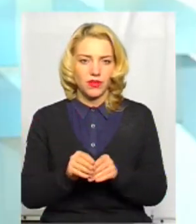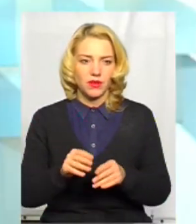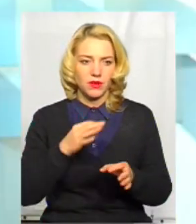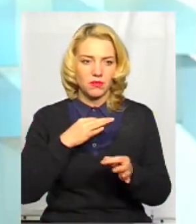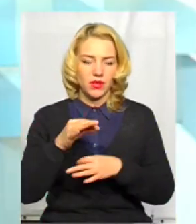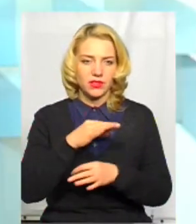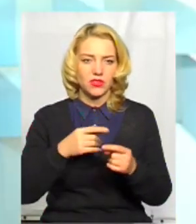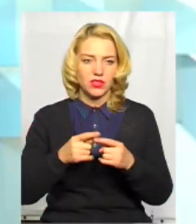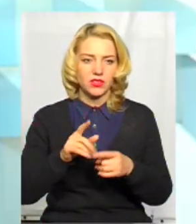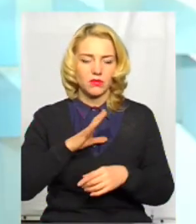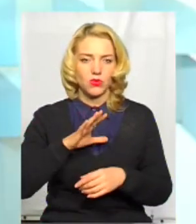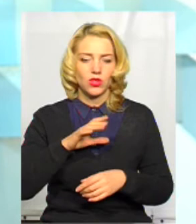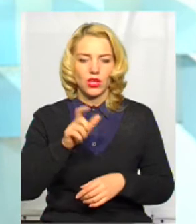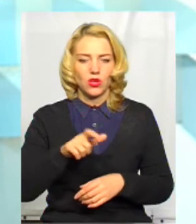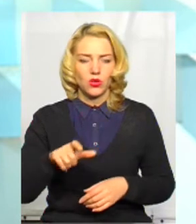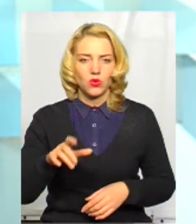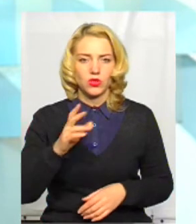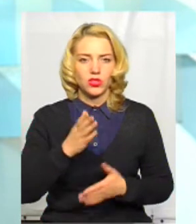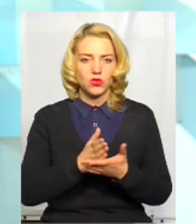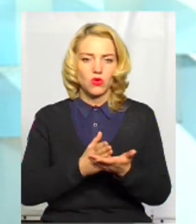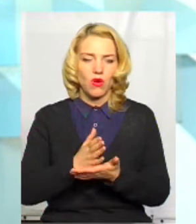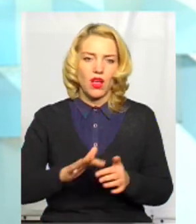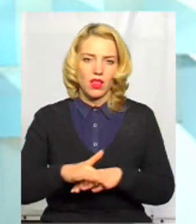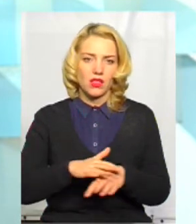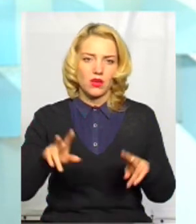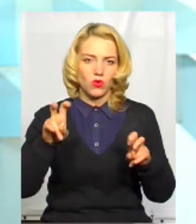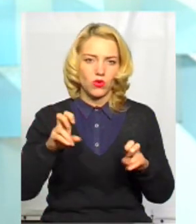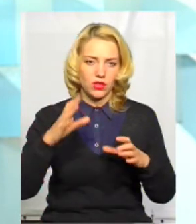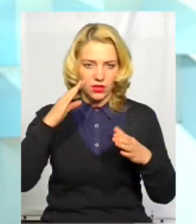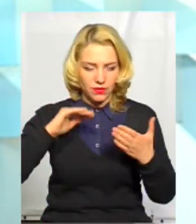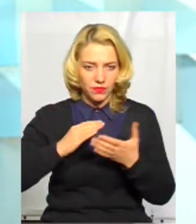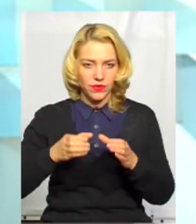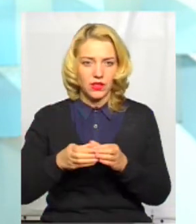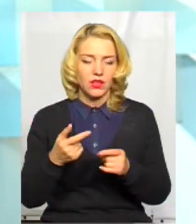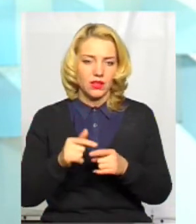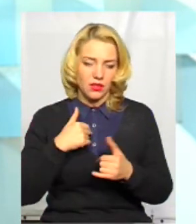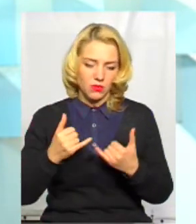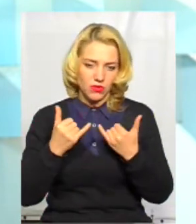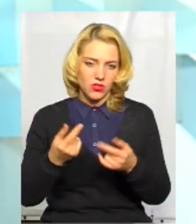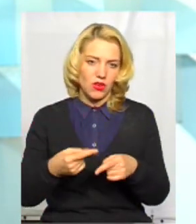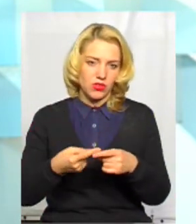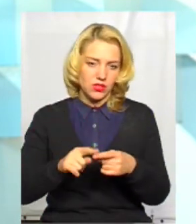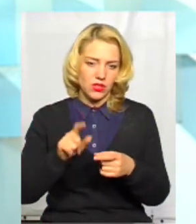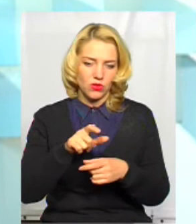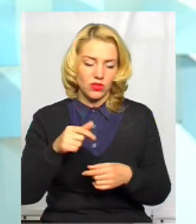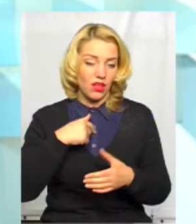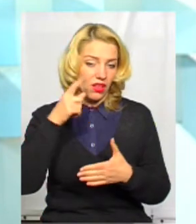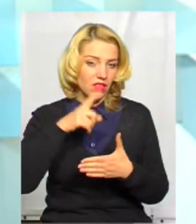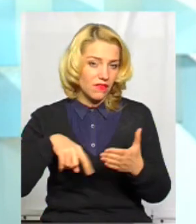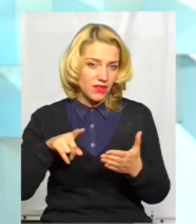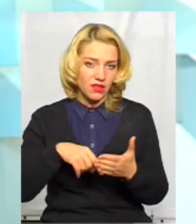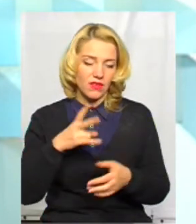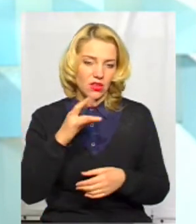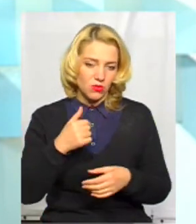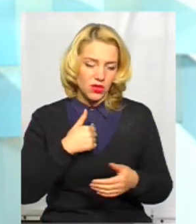Це були люди зі «Слуги народу», з якими я працював, яких я поважаю. І я дав ці резюме. Я не вірив в те, що таке можливо, але мене